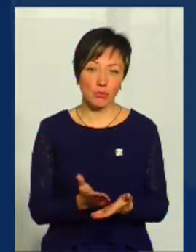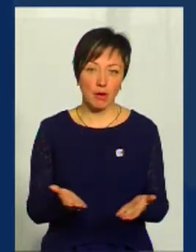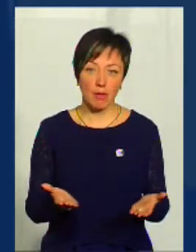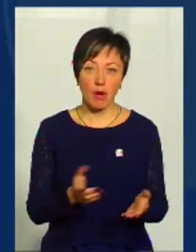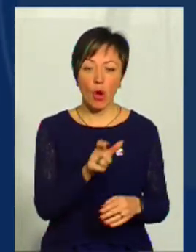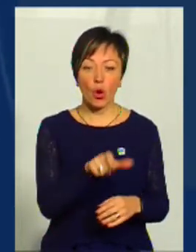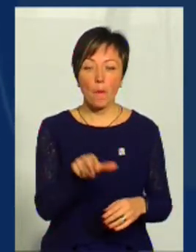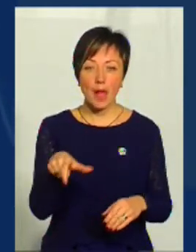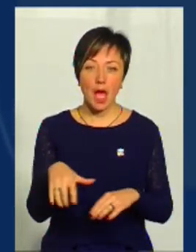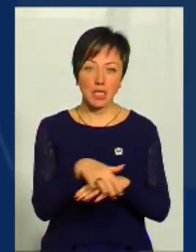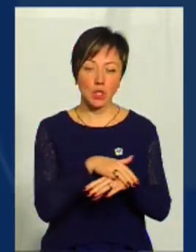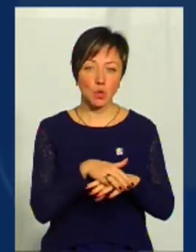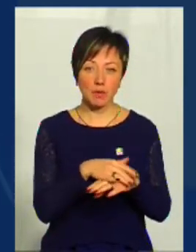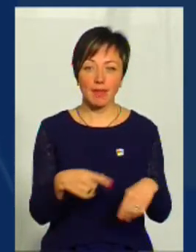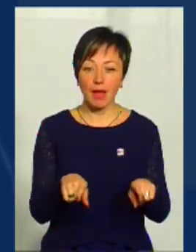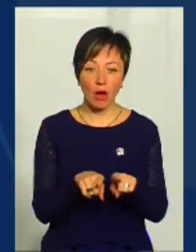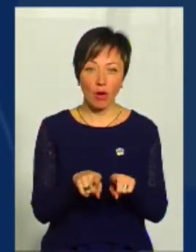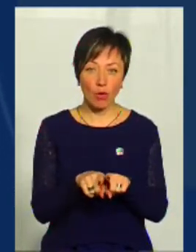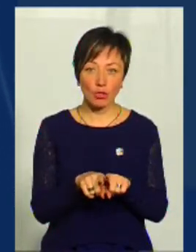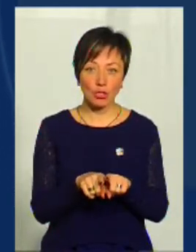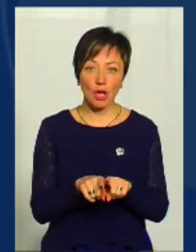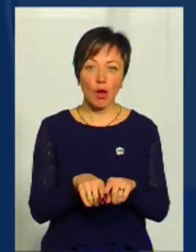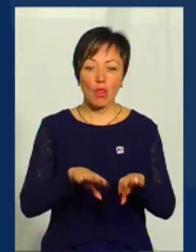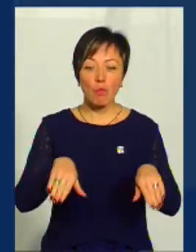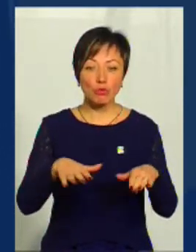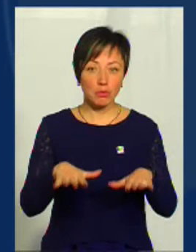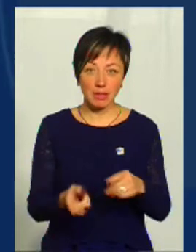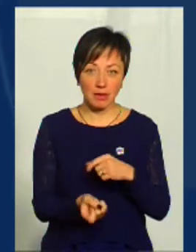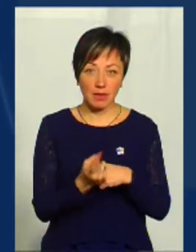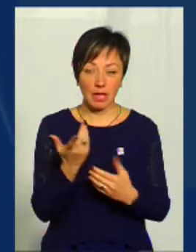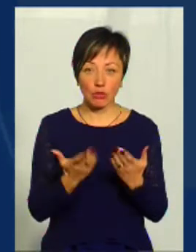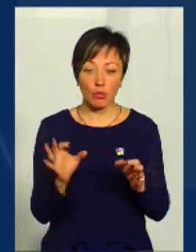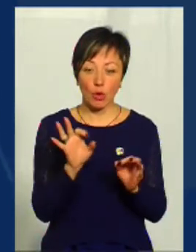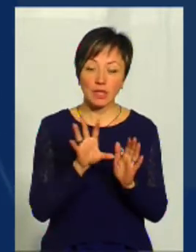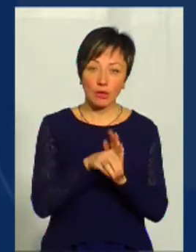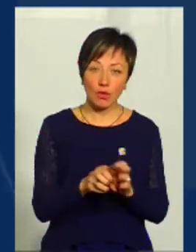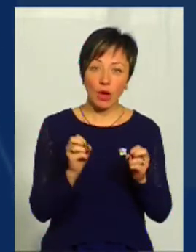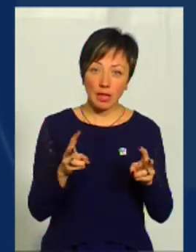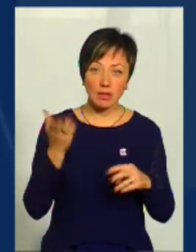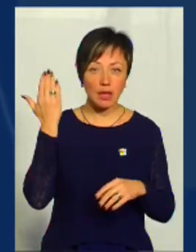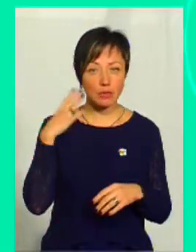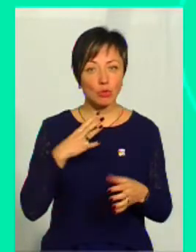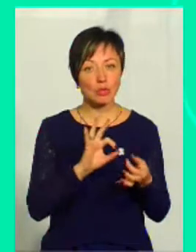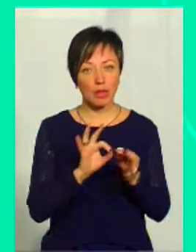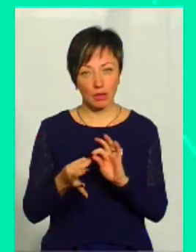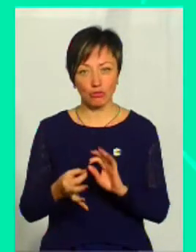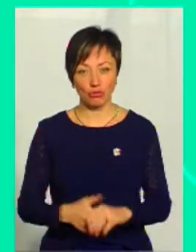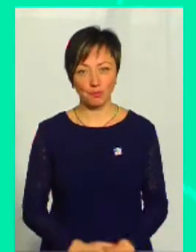громадянське суспільство також нічого не виникне. Якщо скажемо про складову ризику, тоді було складніше.